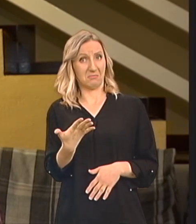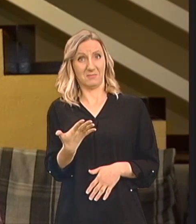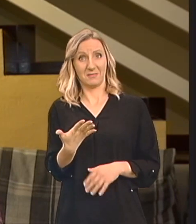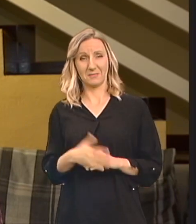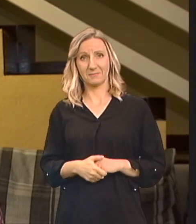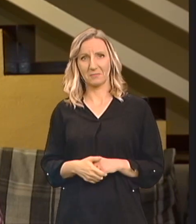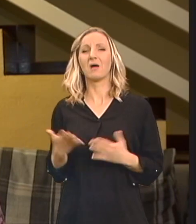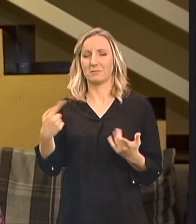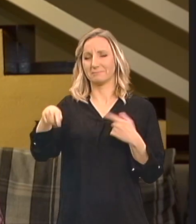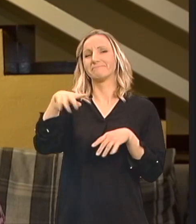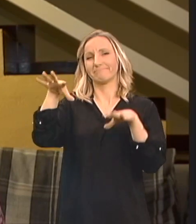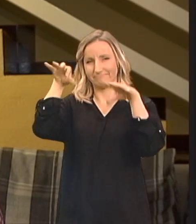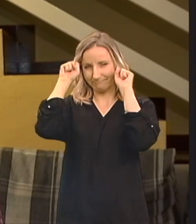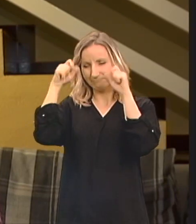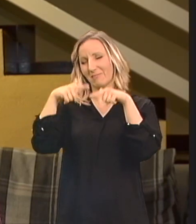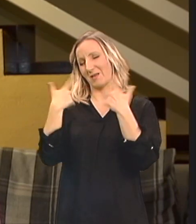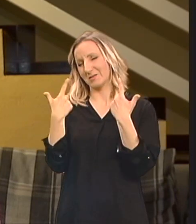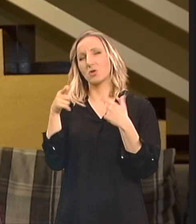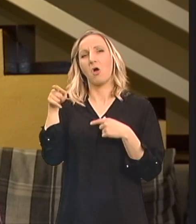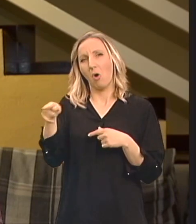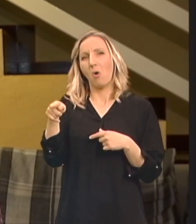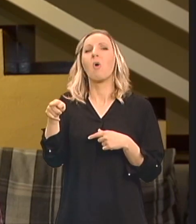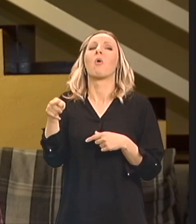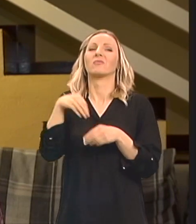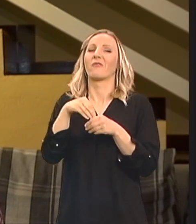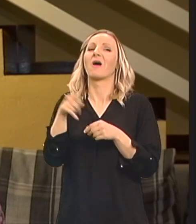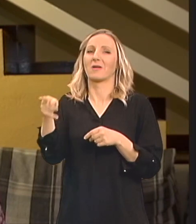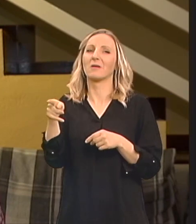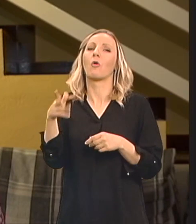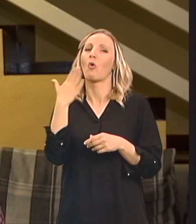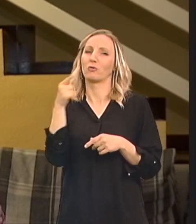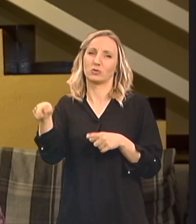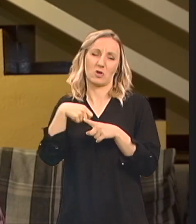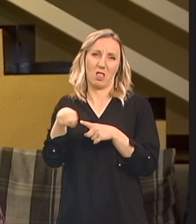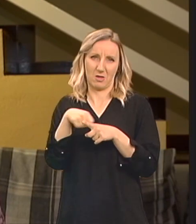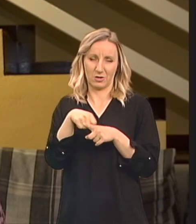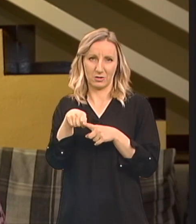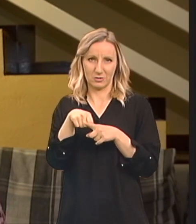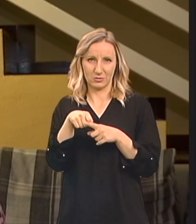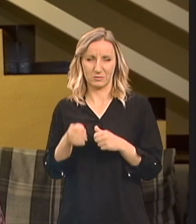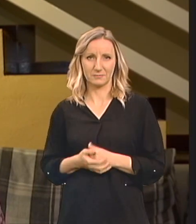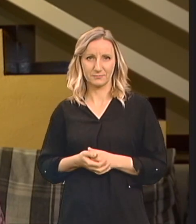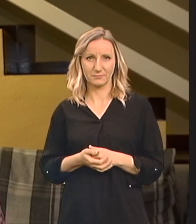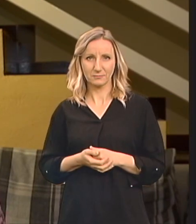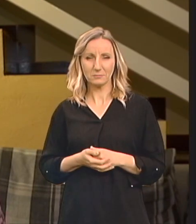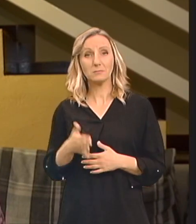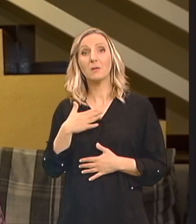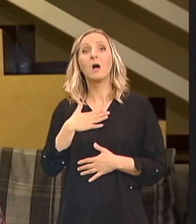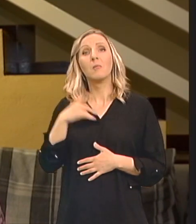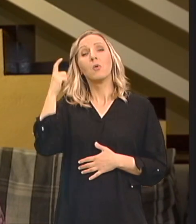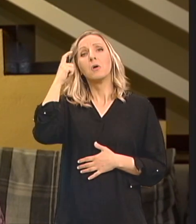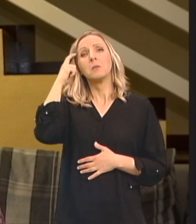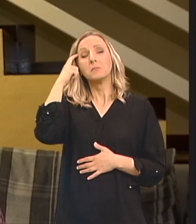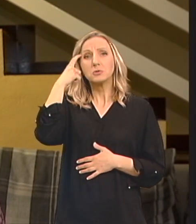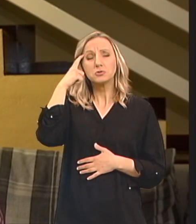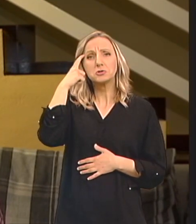Tad nam je bilo negdje jasno Da ona u stvari ima cilj izlječenje A moje mišljenje je bilo da